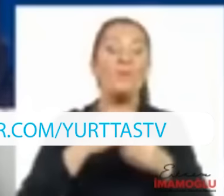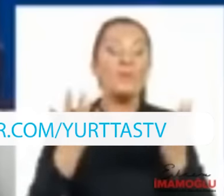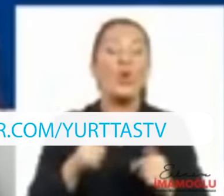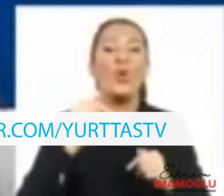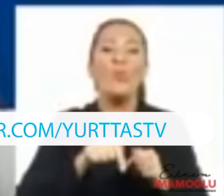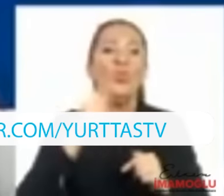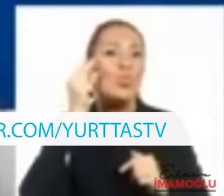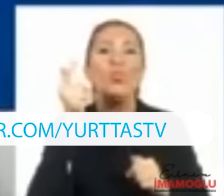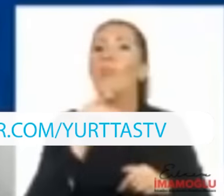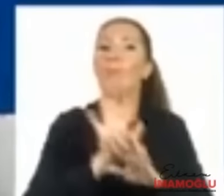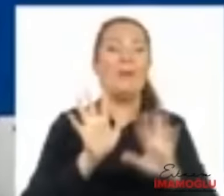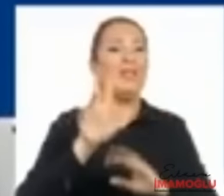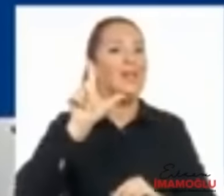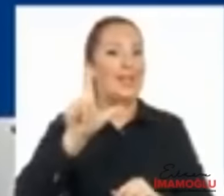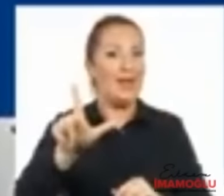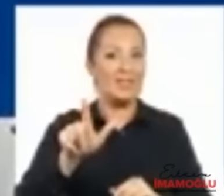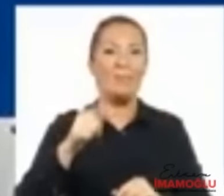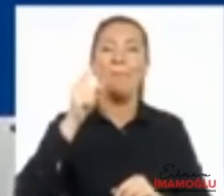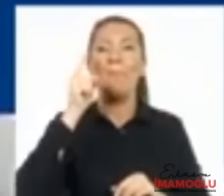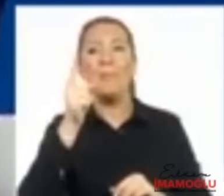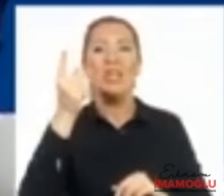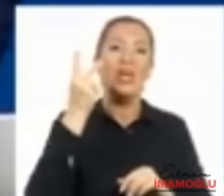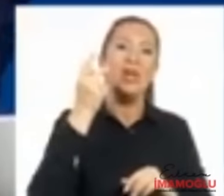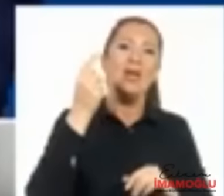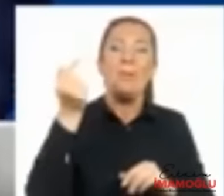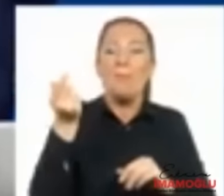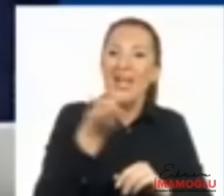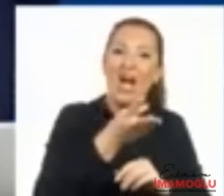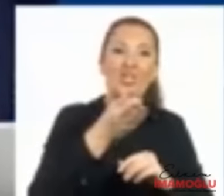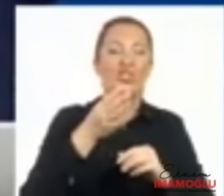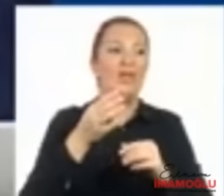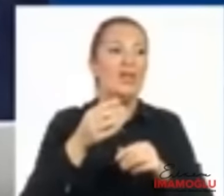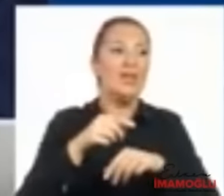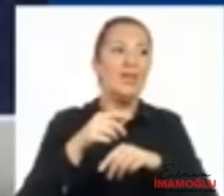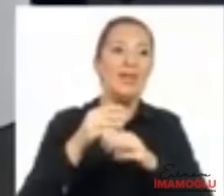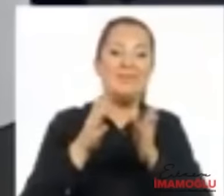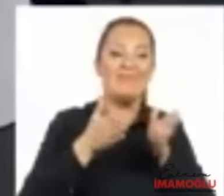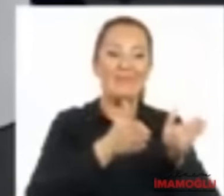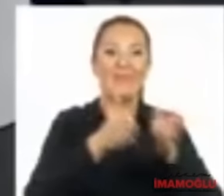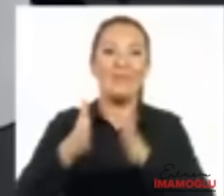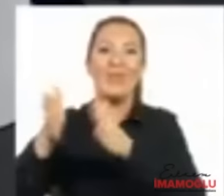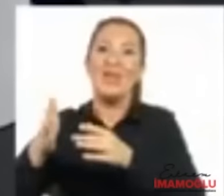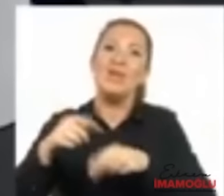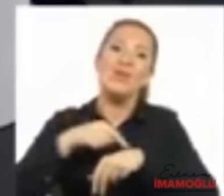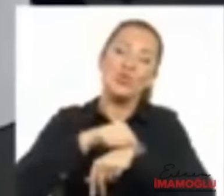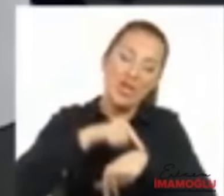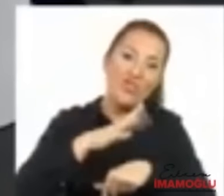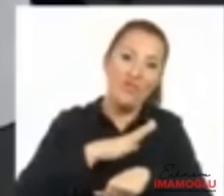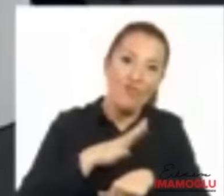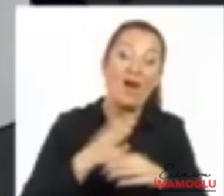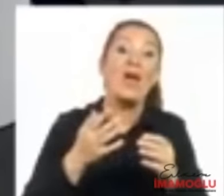unutmamaları lazım. Birkaç aşaması var oy sayımının ve yirmi dört bin elli yedi oyla başlayan süreç